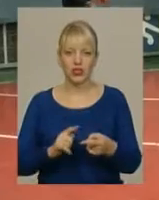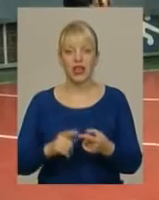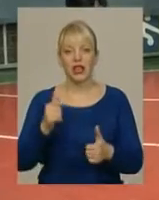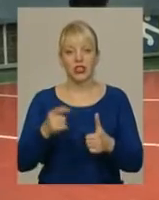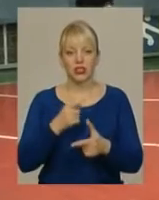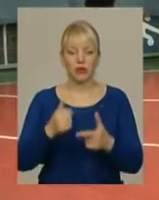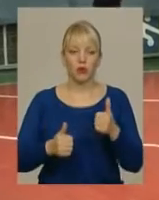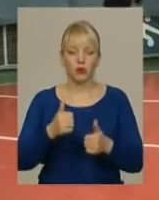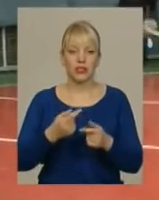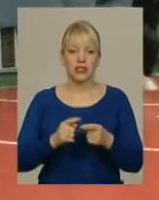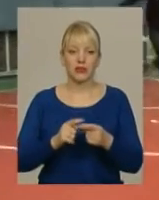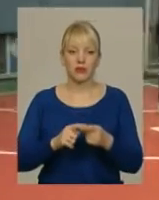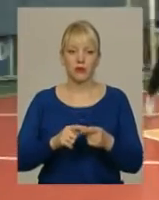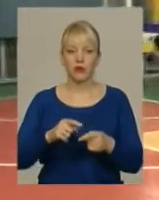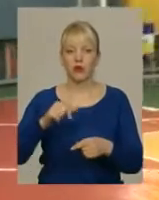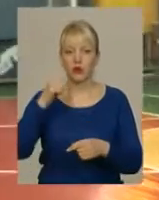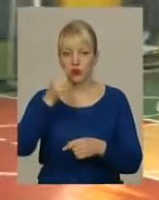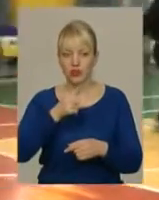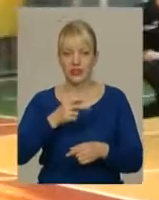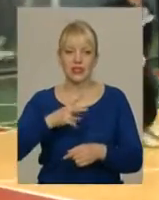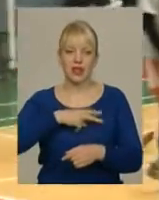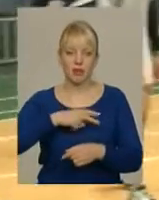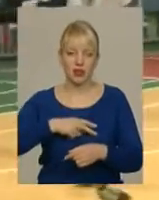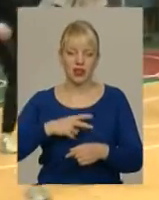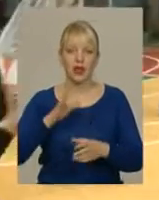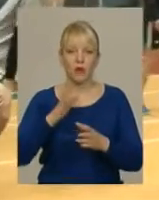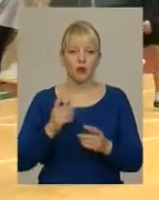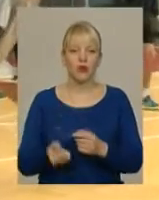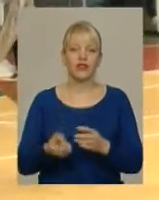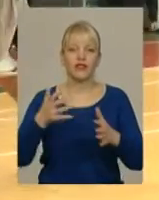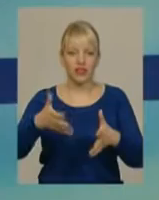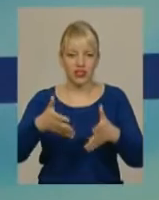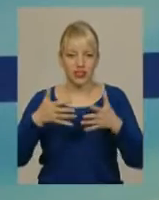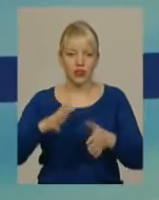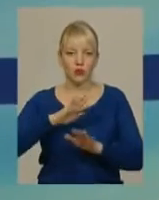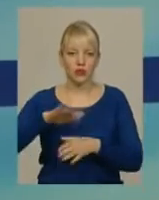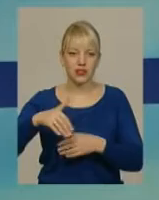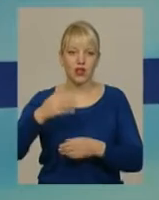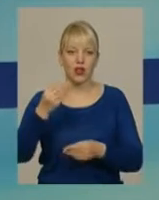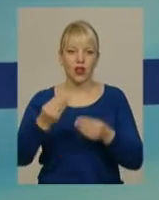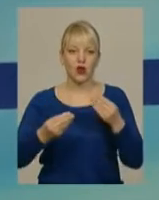цьому сезоні за медалі, вирішать ігри плей-офф, пояснив президент обласної федерації волейболу Іван Терещук.